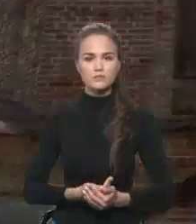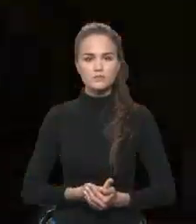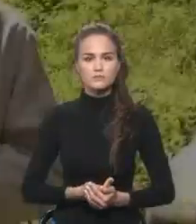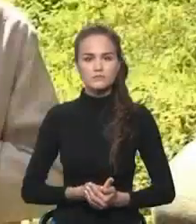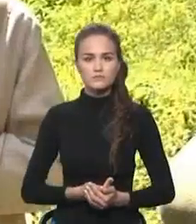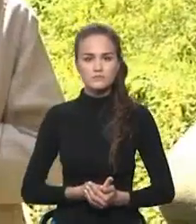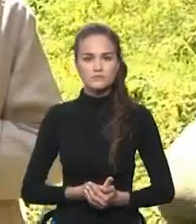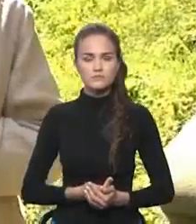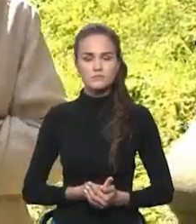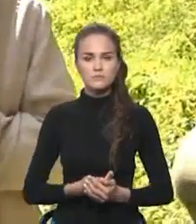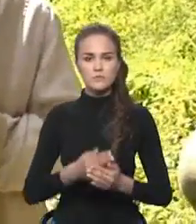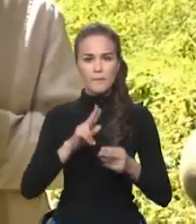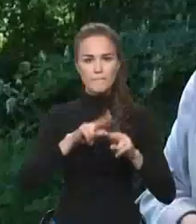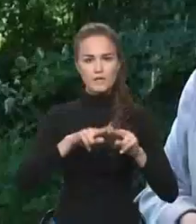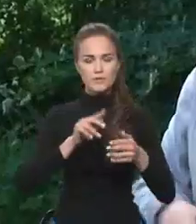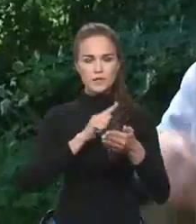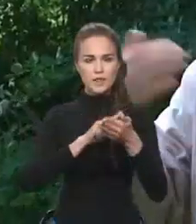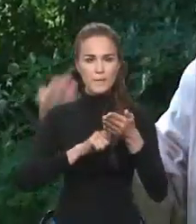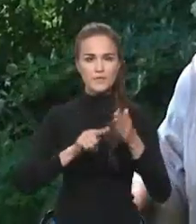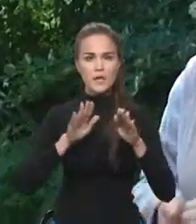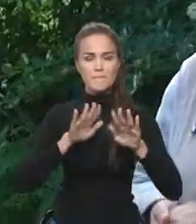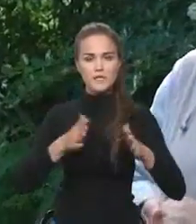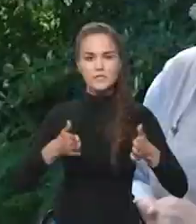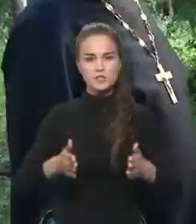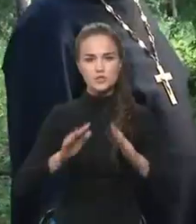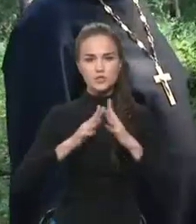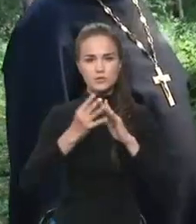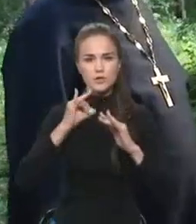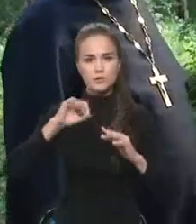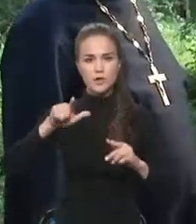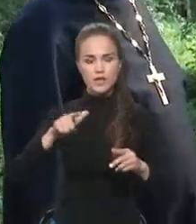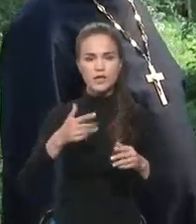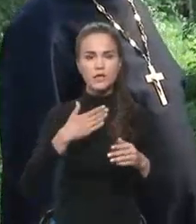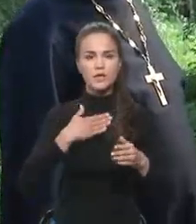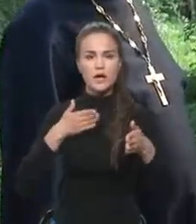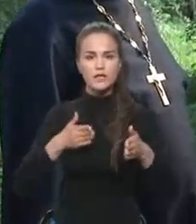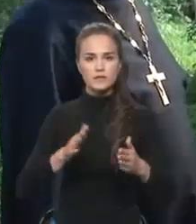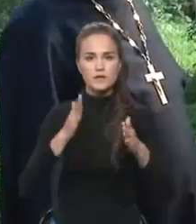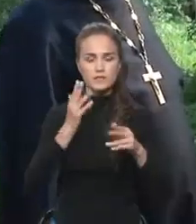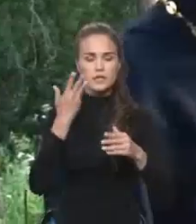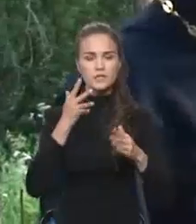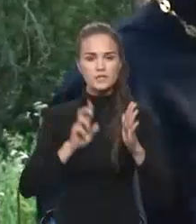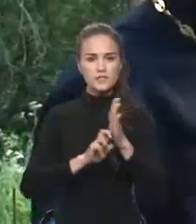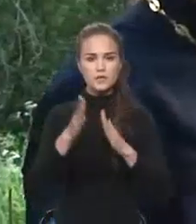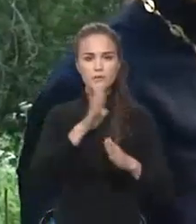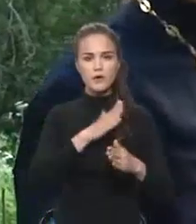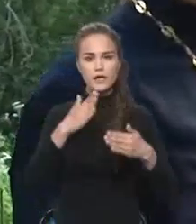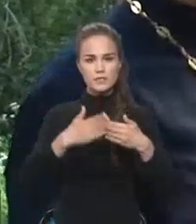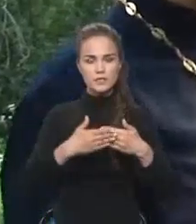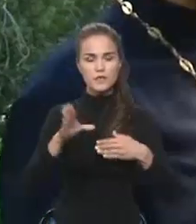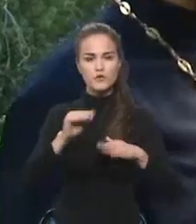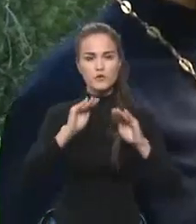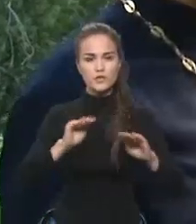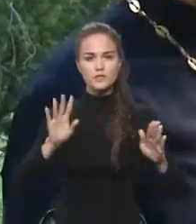В паспорте написано место рождения село Илгань Я родилась, когда церковь уже была закрыта И все детство мое